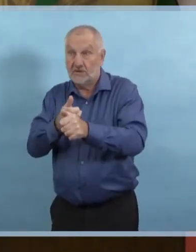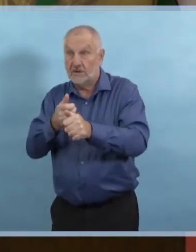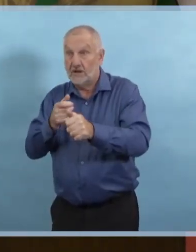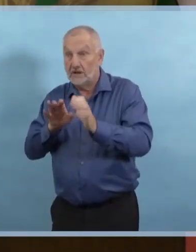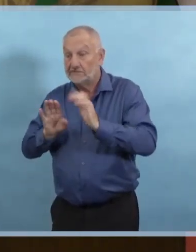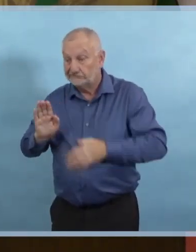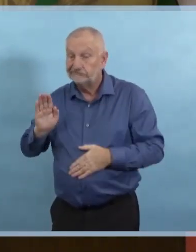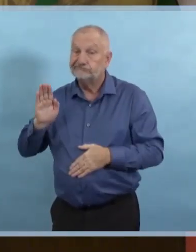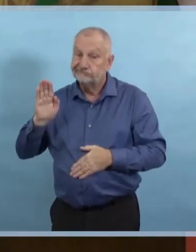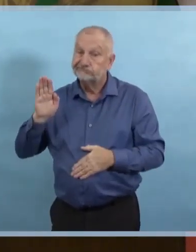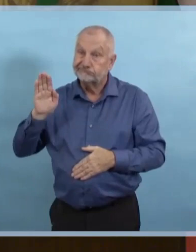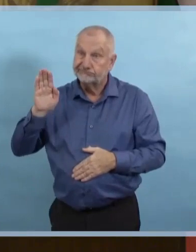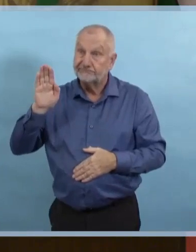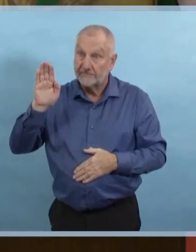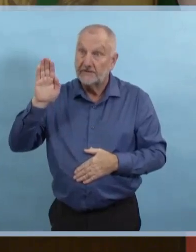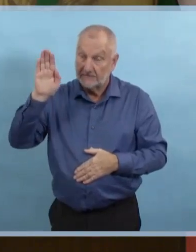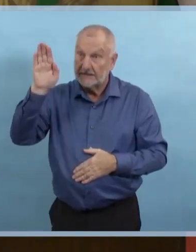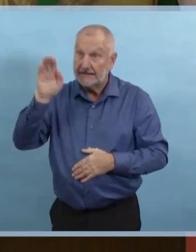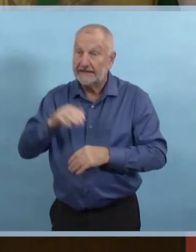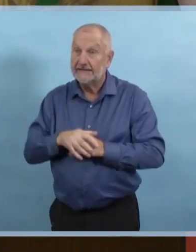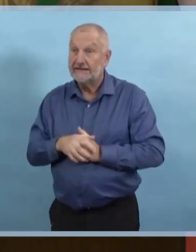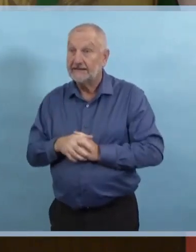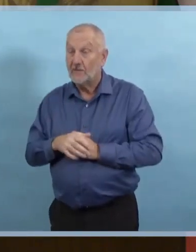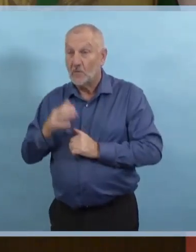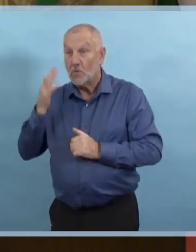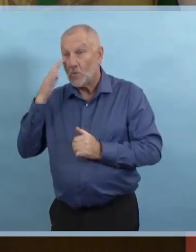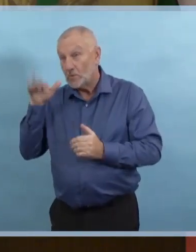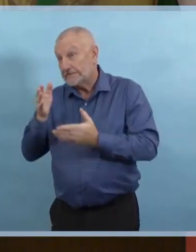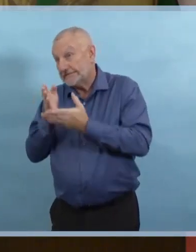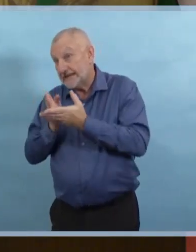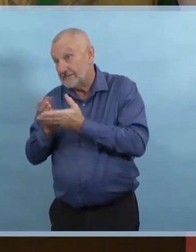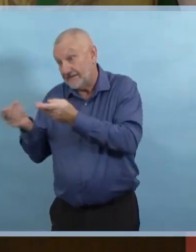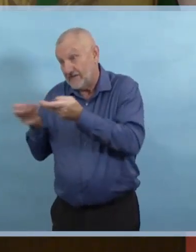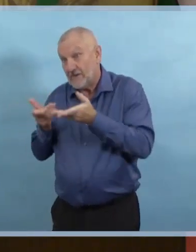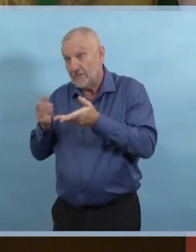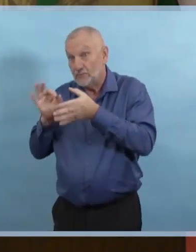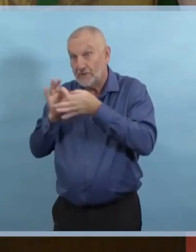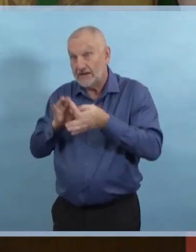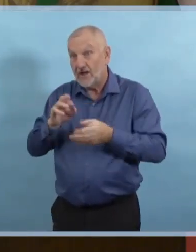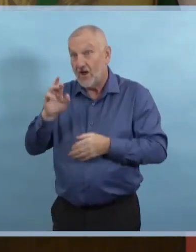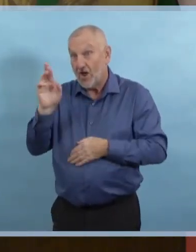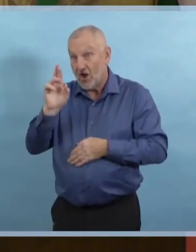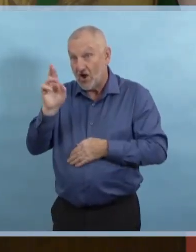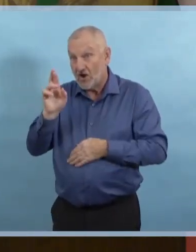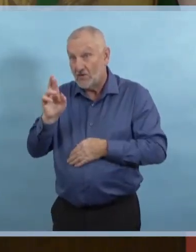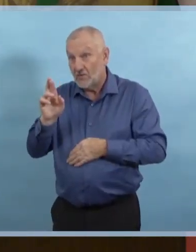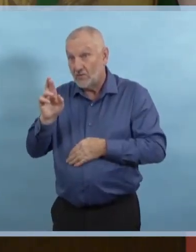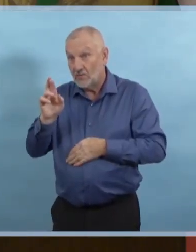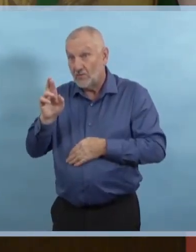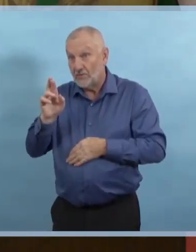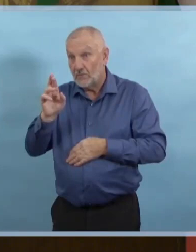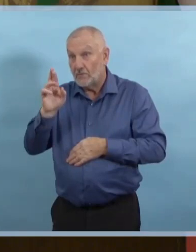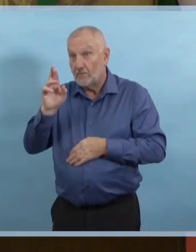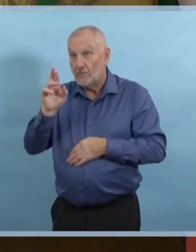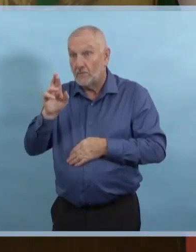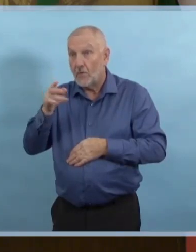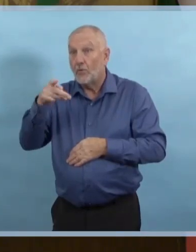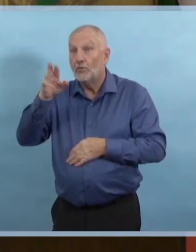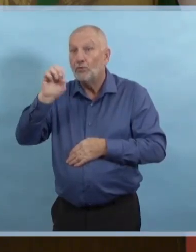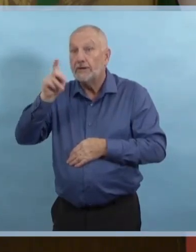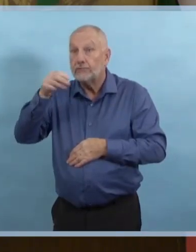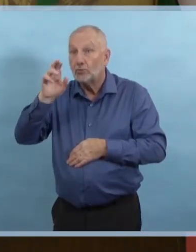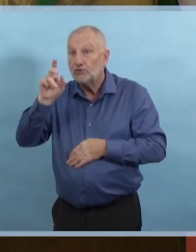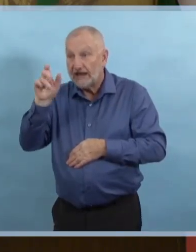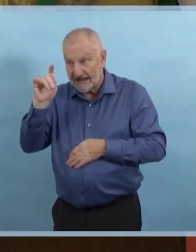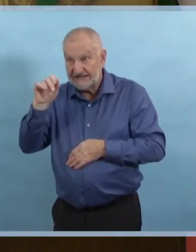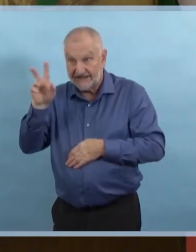notre chiffre de reproduction. Et il s'approche de 2 lorsque nous avons examiné ça la semaine dernière. Donc, le trajectoire va dans la mauvaise direction. Et si